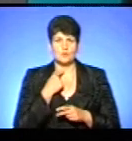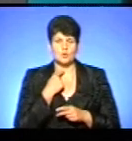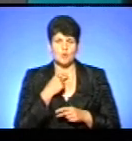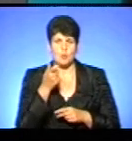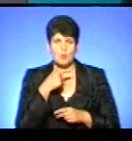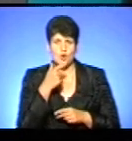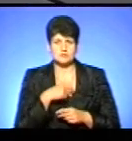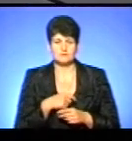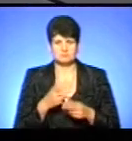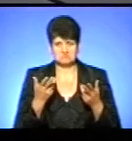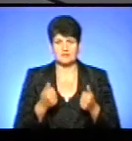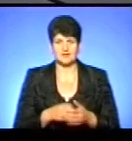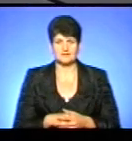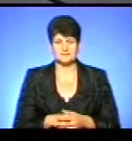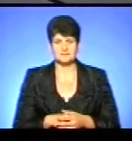Так.